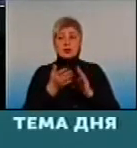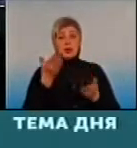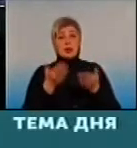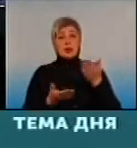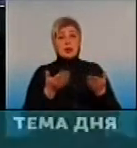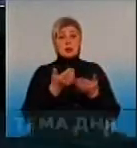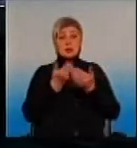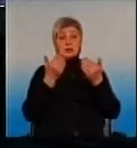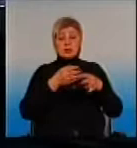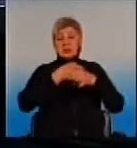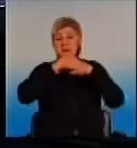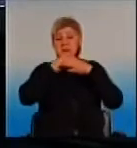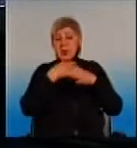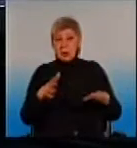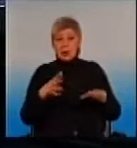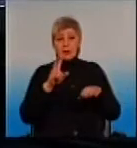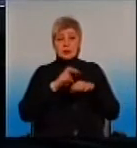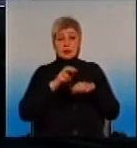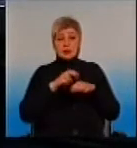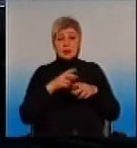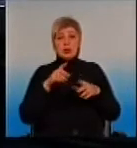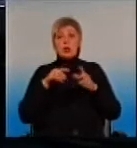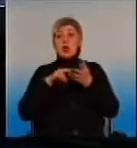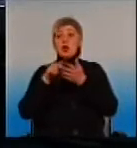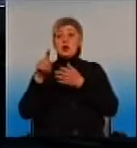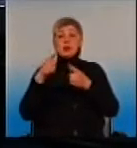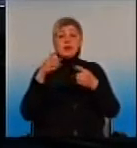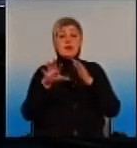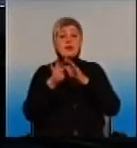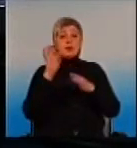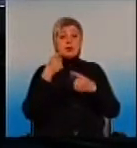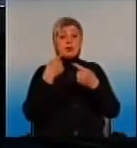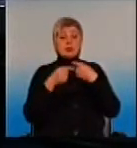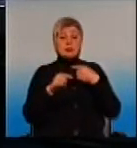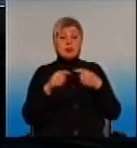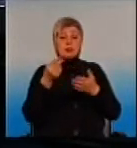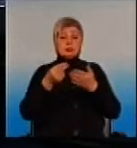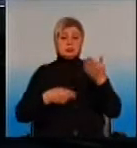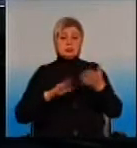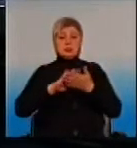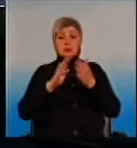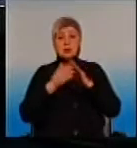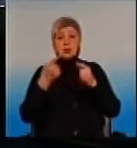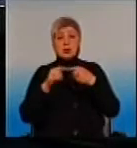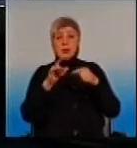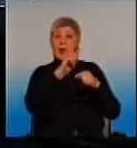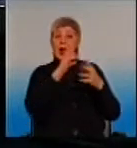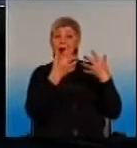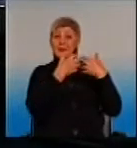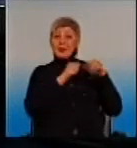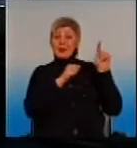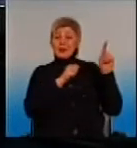от вам не подобався ваш врач, ідете, вибираєте другого, заключаєте декларацію з іншим, і автоматично